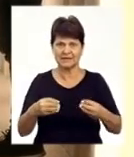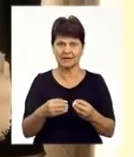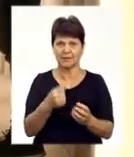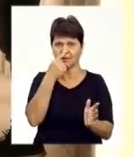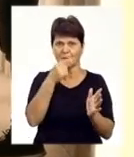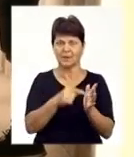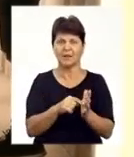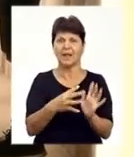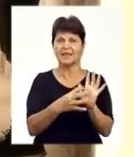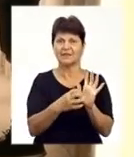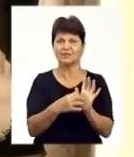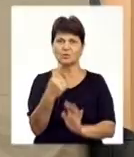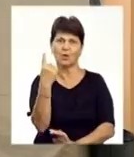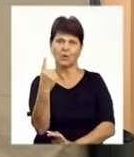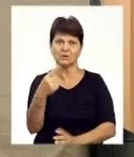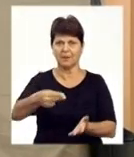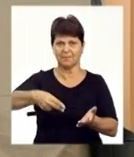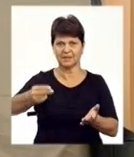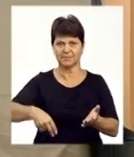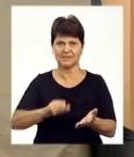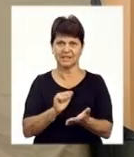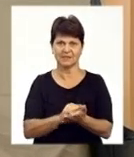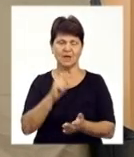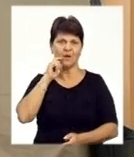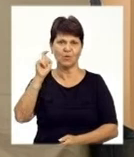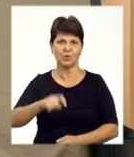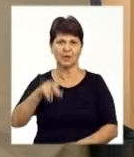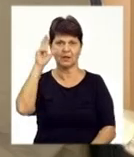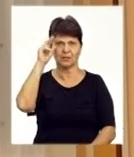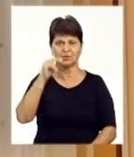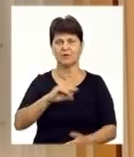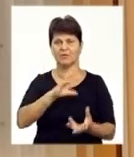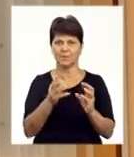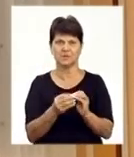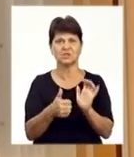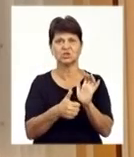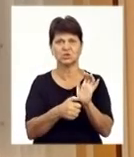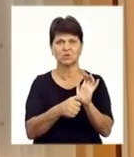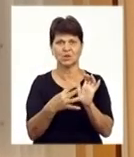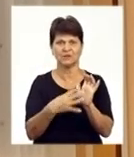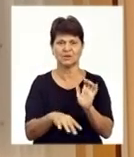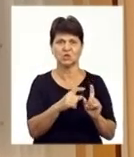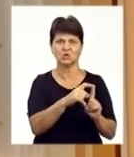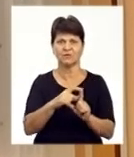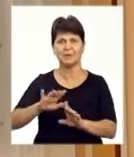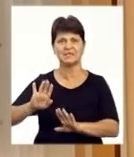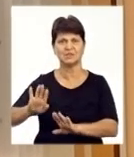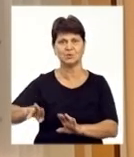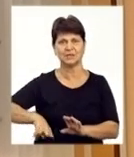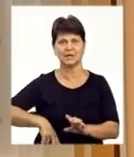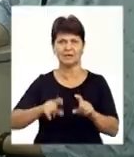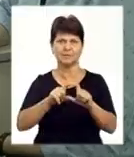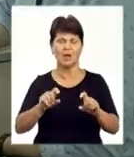припадає 901 підписаного декларації. По Україні цей показник складає 690. За словами заступниці директора